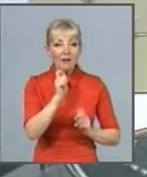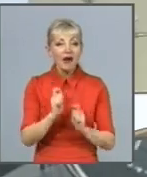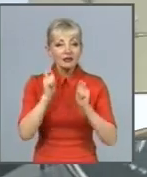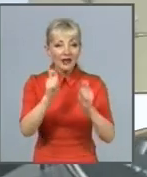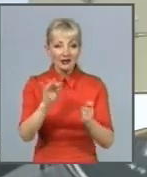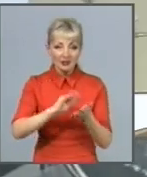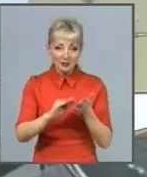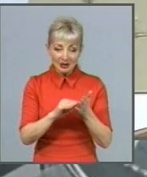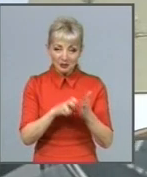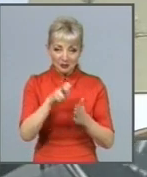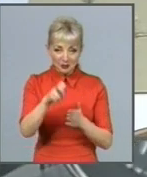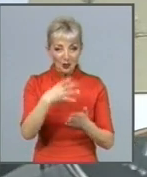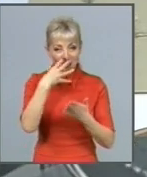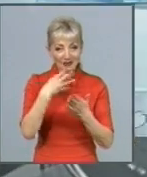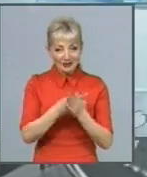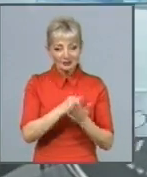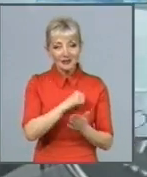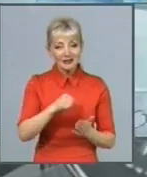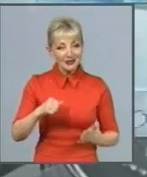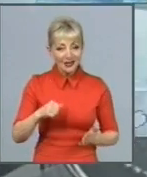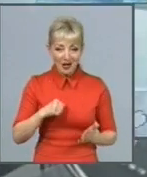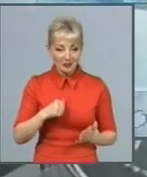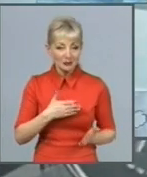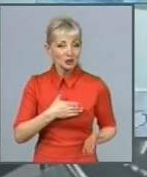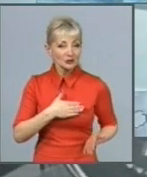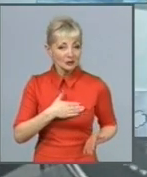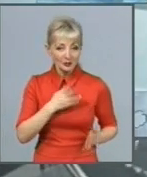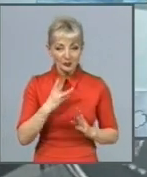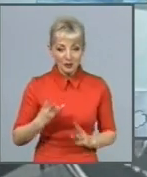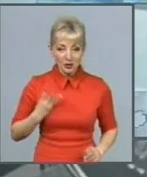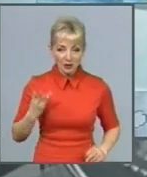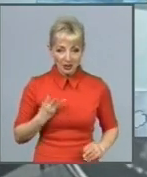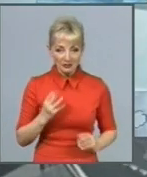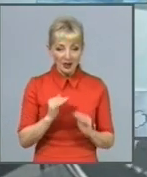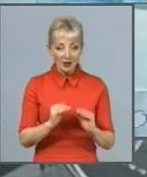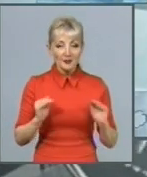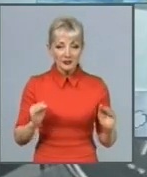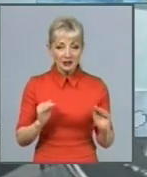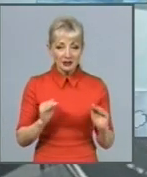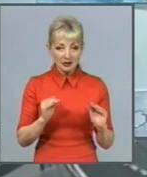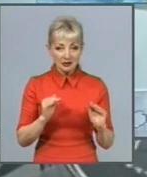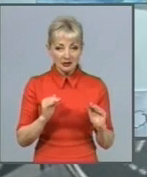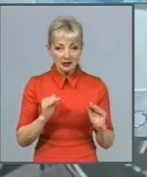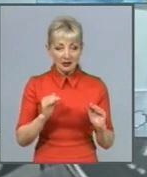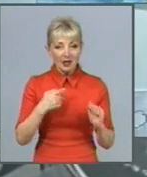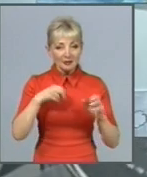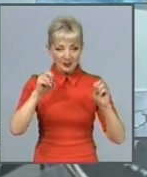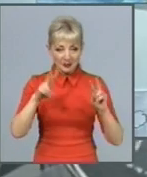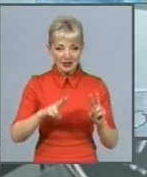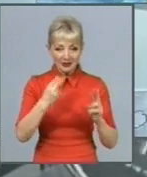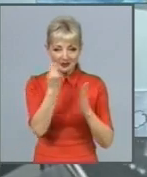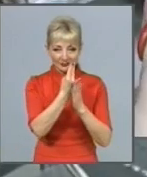своїми найщирішими поважаннями. Діти маркують листи спеціальними голубами, ми збираємо їх у контейнер і передаємо